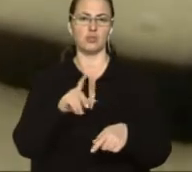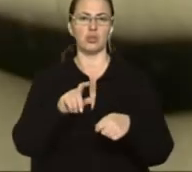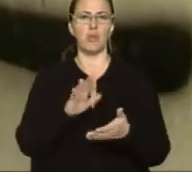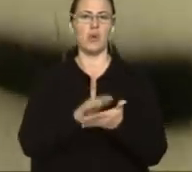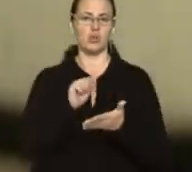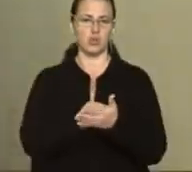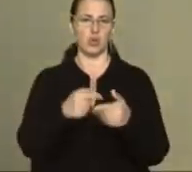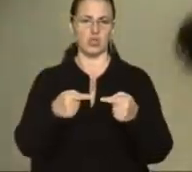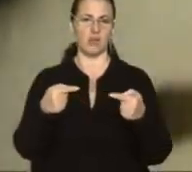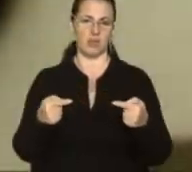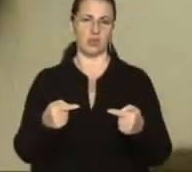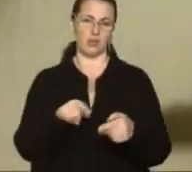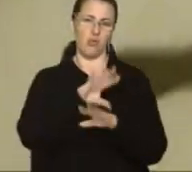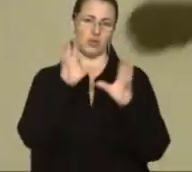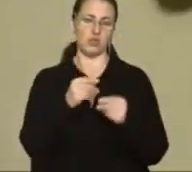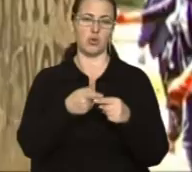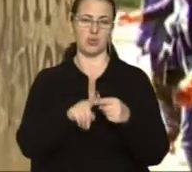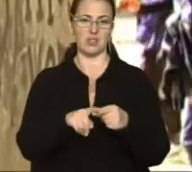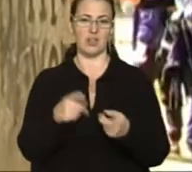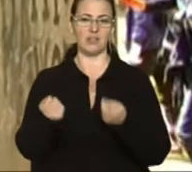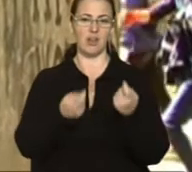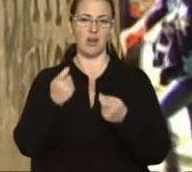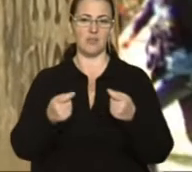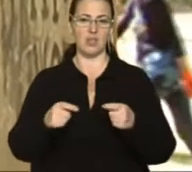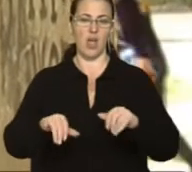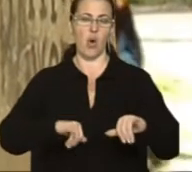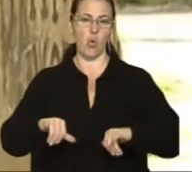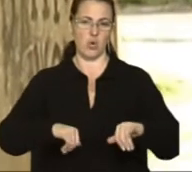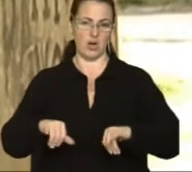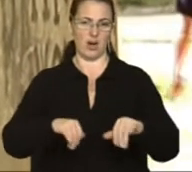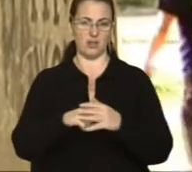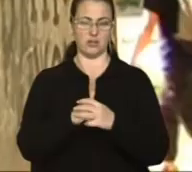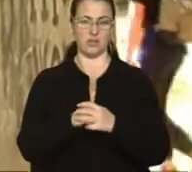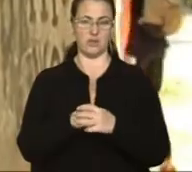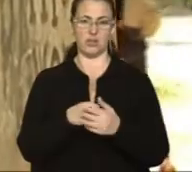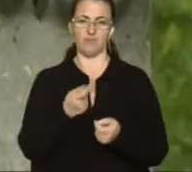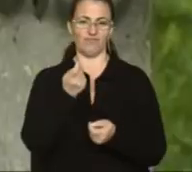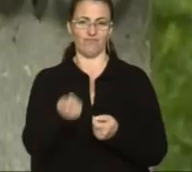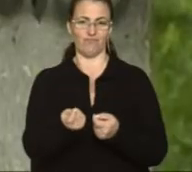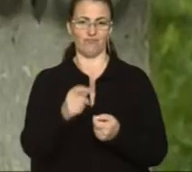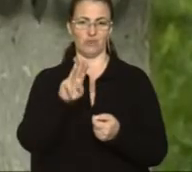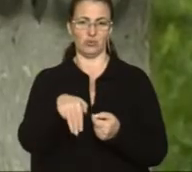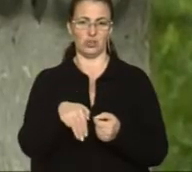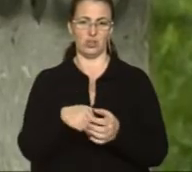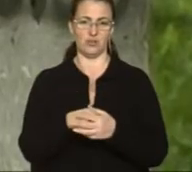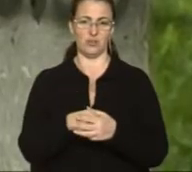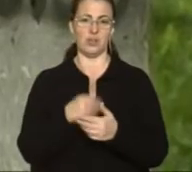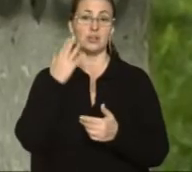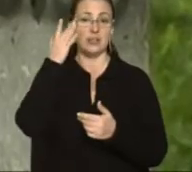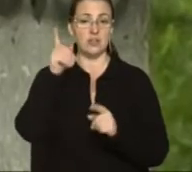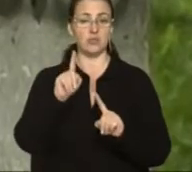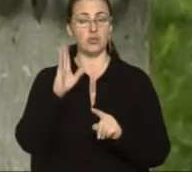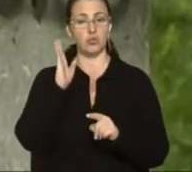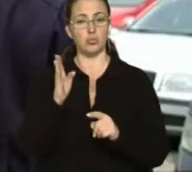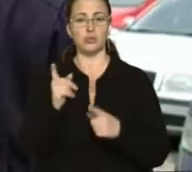складають дрібне хуліганство – це 173 стаття Адміністративного кодексу України. Там незначний штраф і надіємося, що